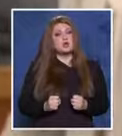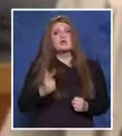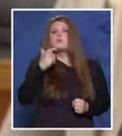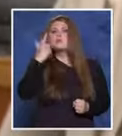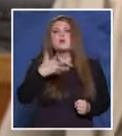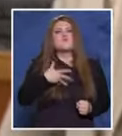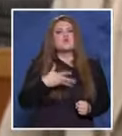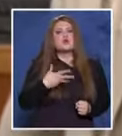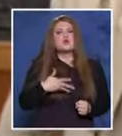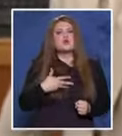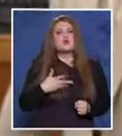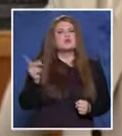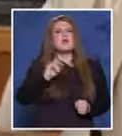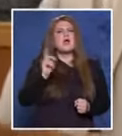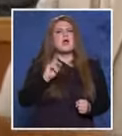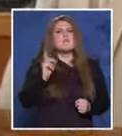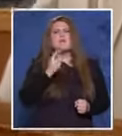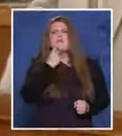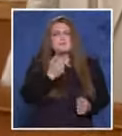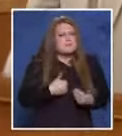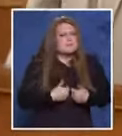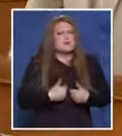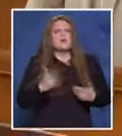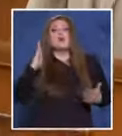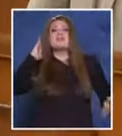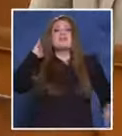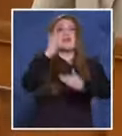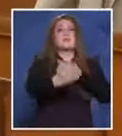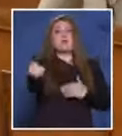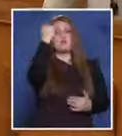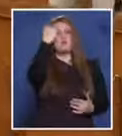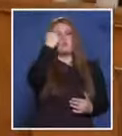искате? Нема 6-5. Като ни черти и нова рефлиза, ти почват да бият.